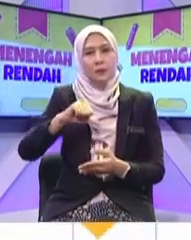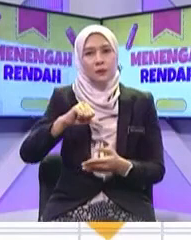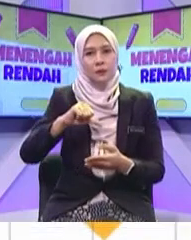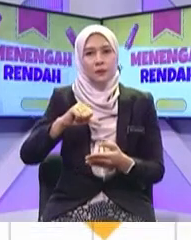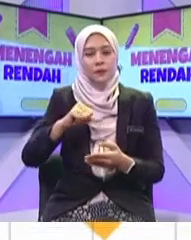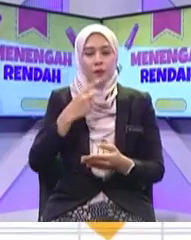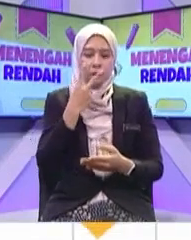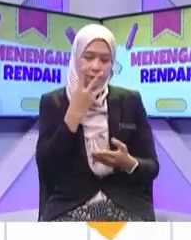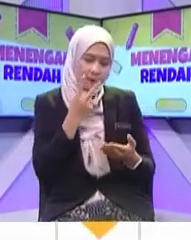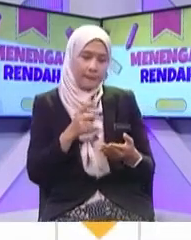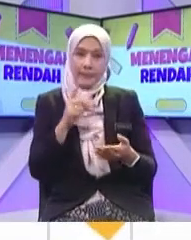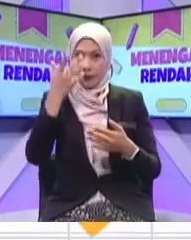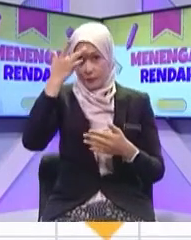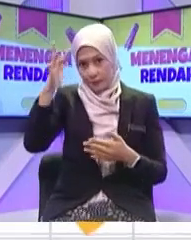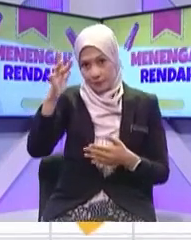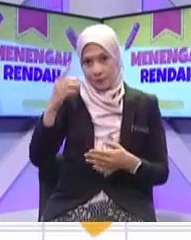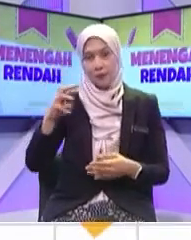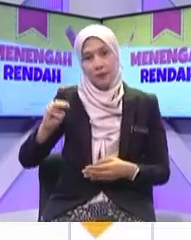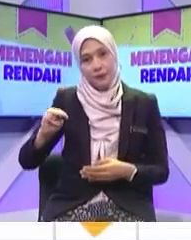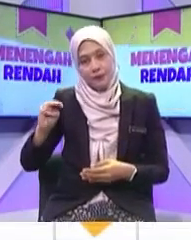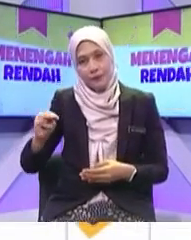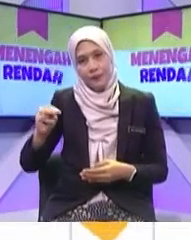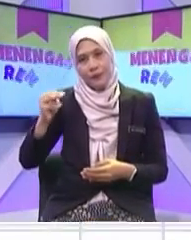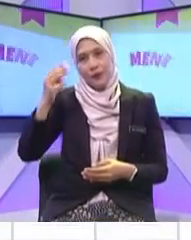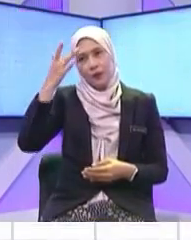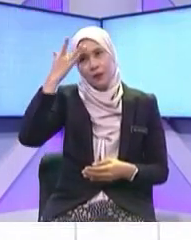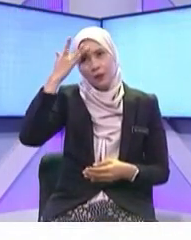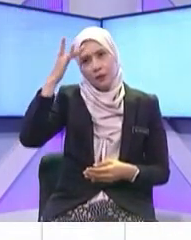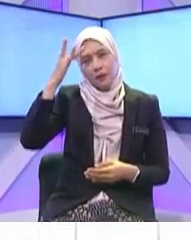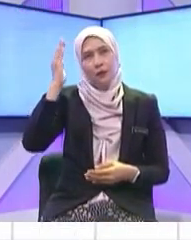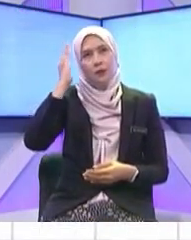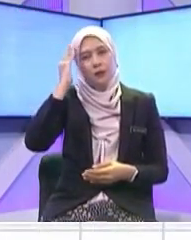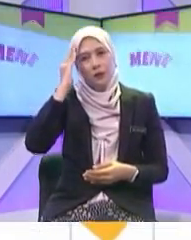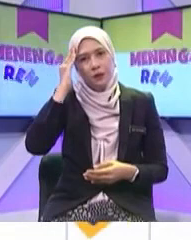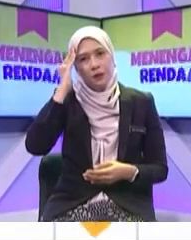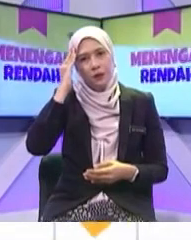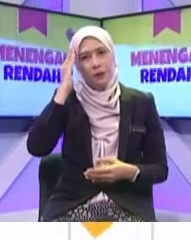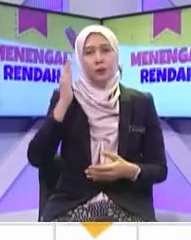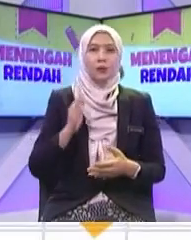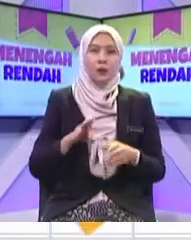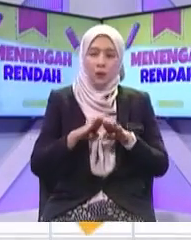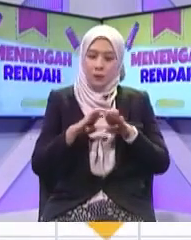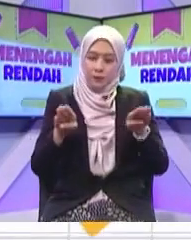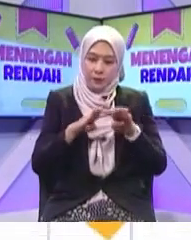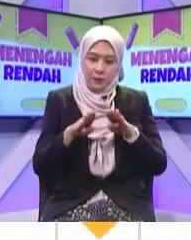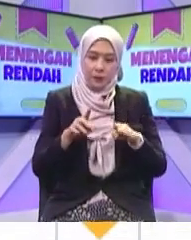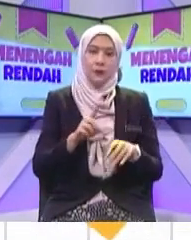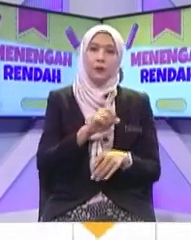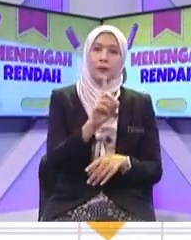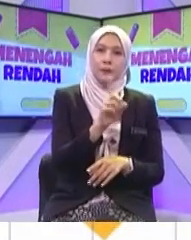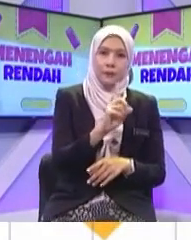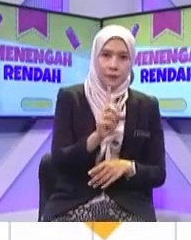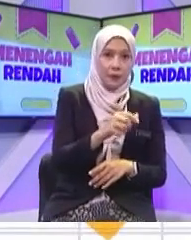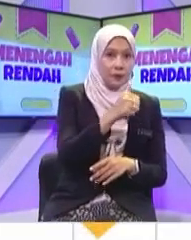Nilai dulu maklumat Kerana kita Sebagai seorang manusia Okey Apatah lagi murid-murid Yang cemerlang ni Dapat menilai Mana satu yang